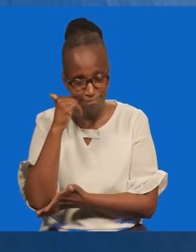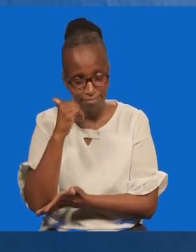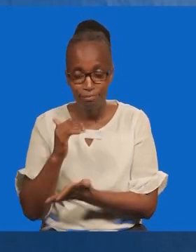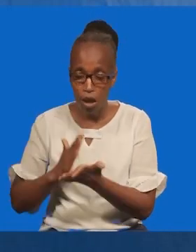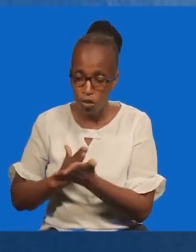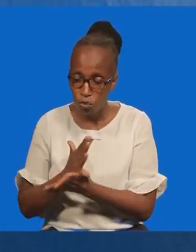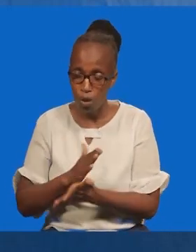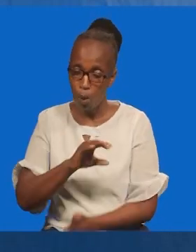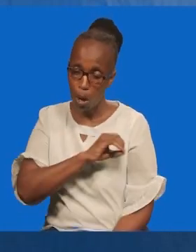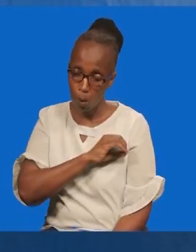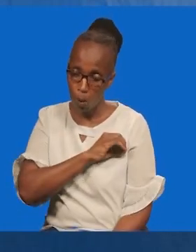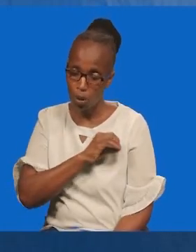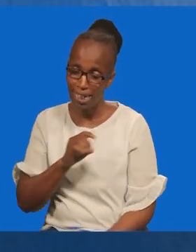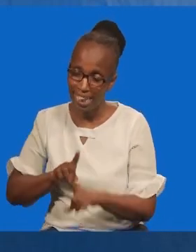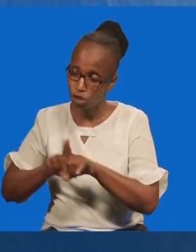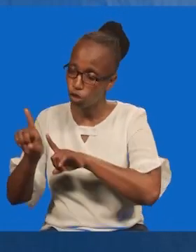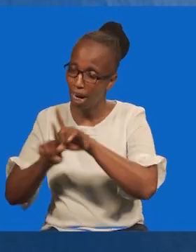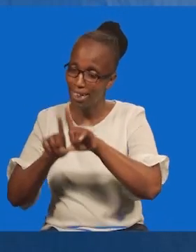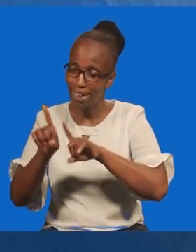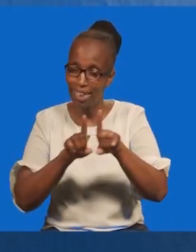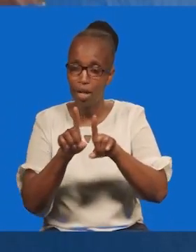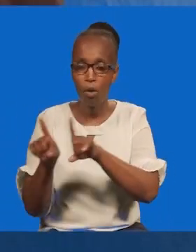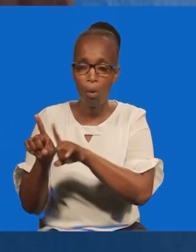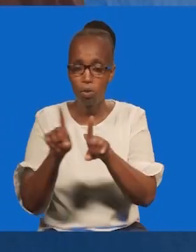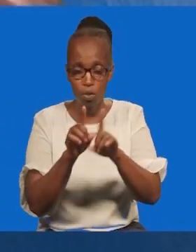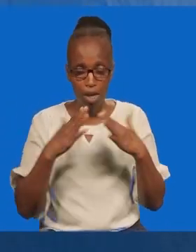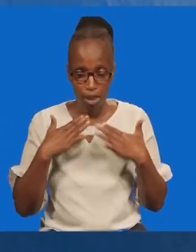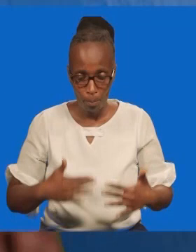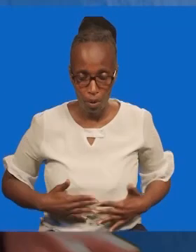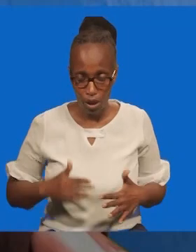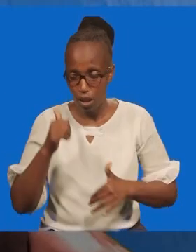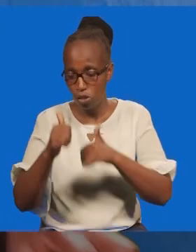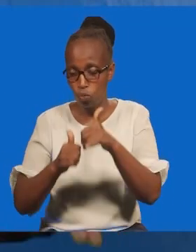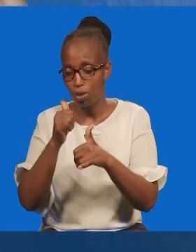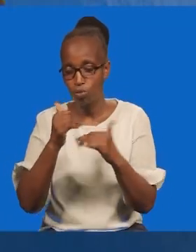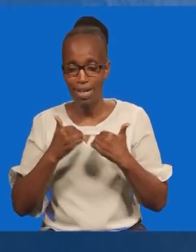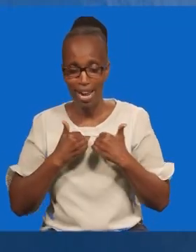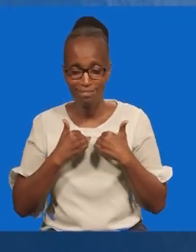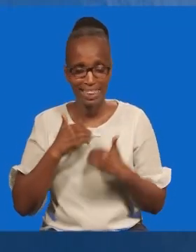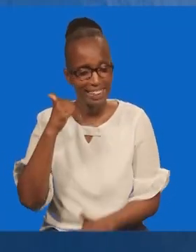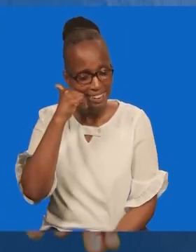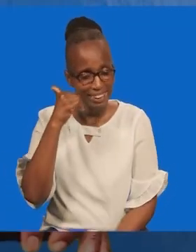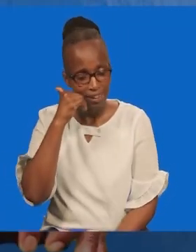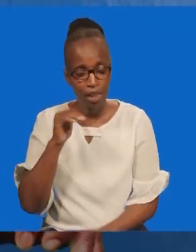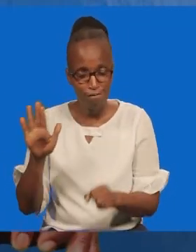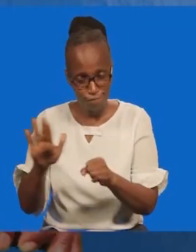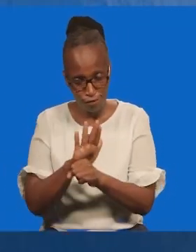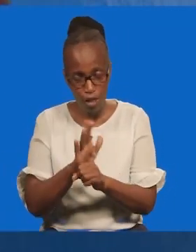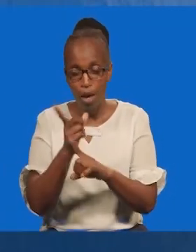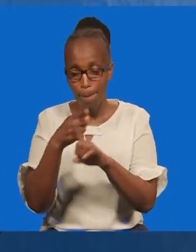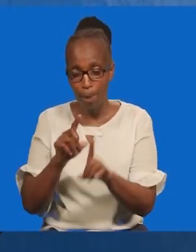yetu zizi ni wagonjwa. Katika kutambia kwa yetu zizi ni wagonjwa. Hati katika hii mili hapa tumebeba. Tuko na wagonjwa.